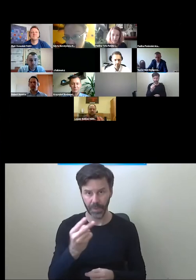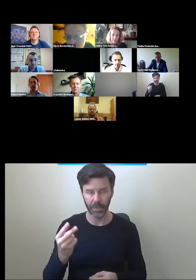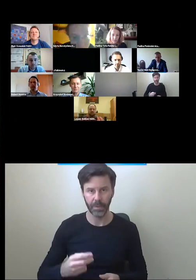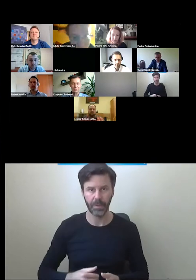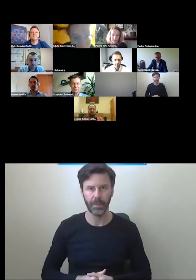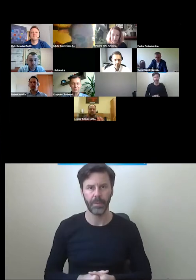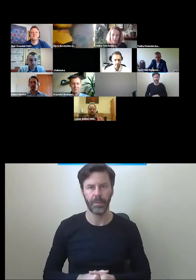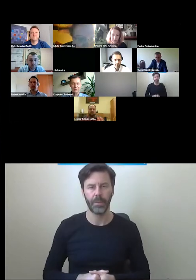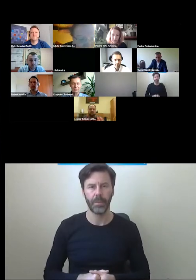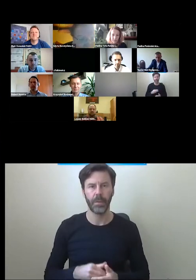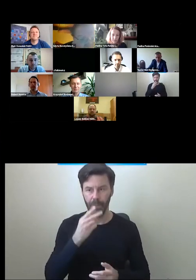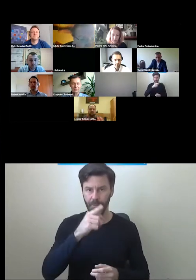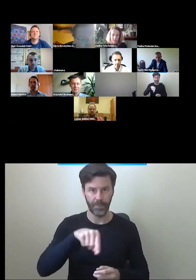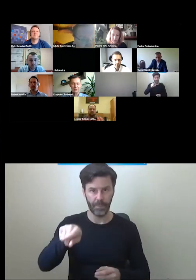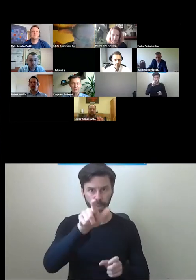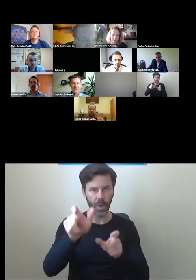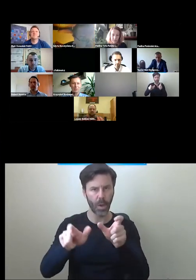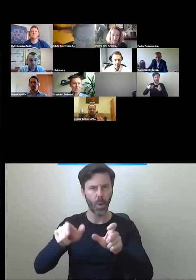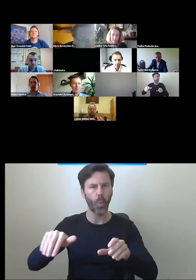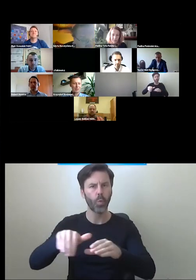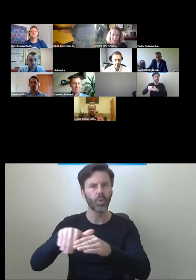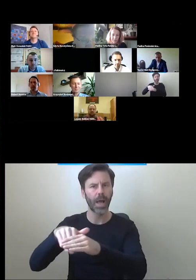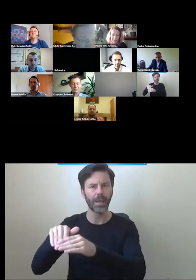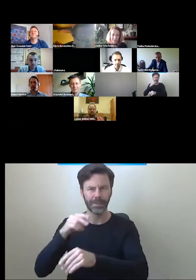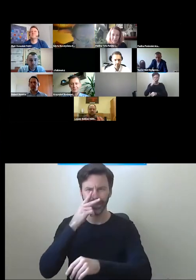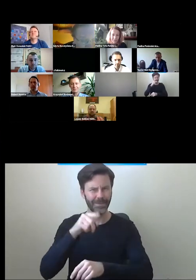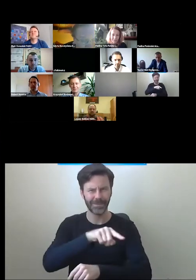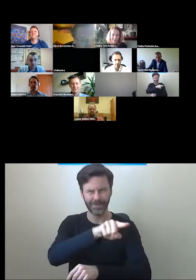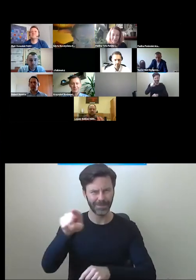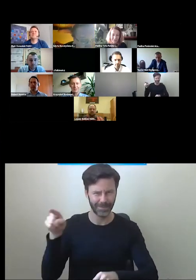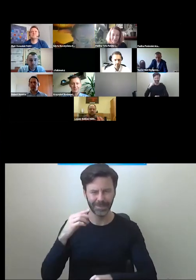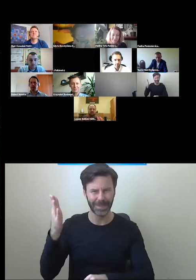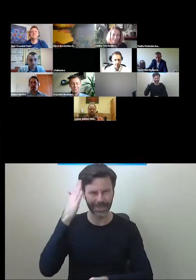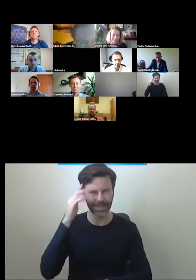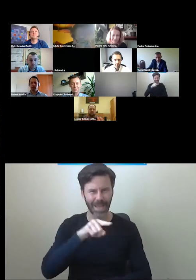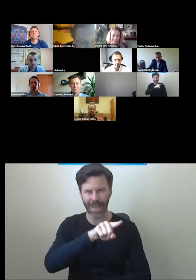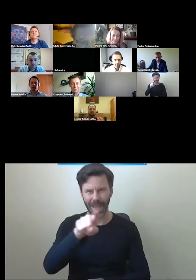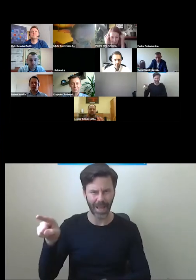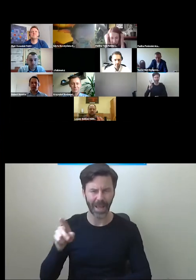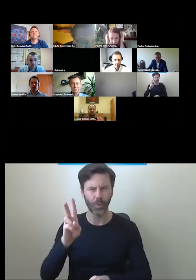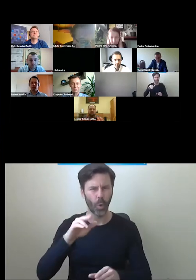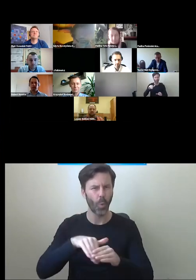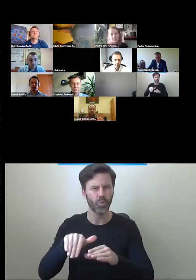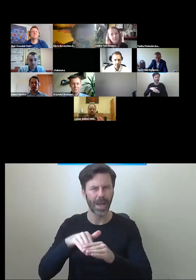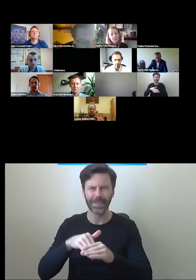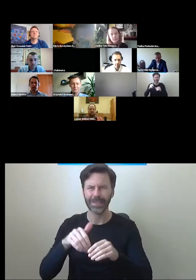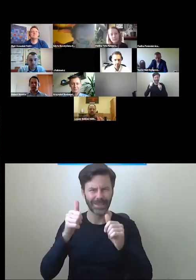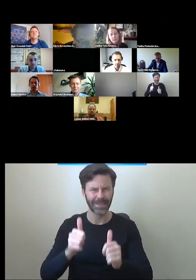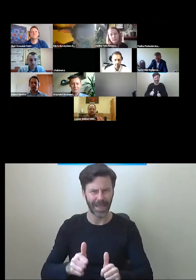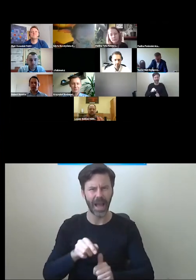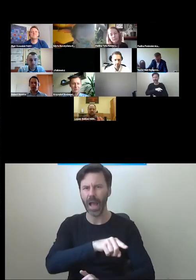uczestników, mamy stałe grono uczestników, osób